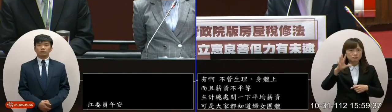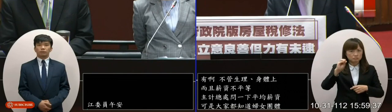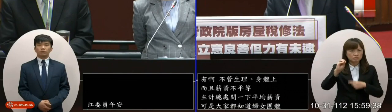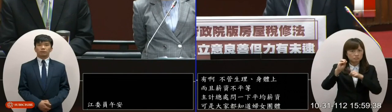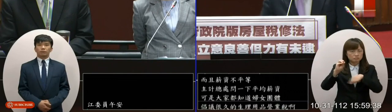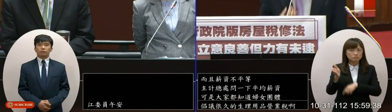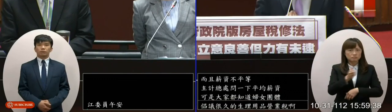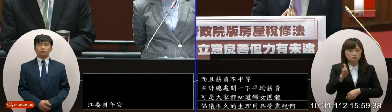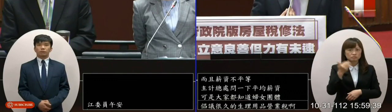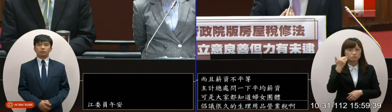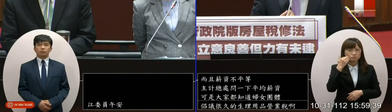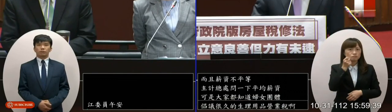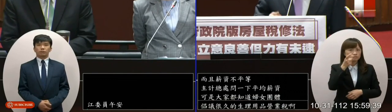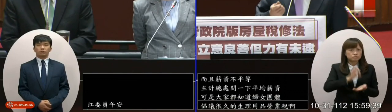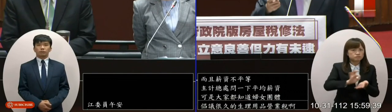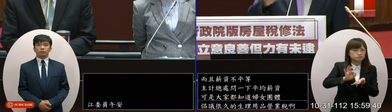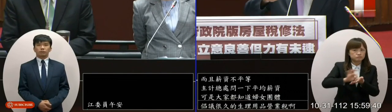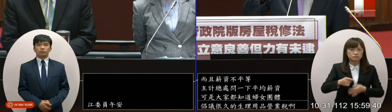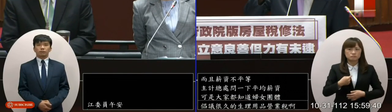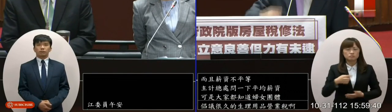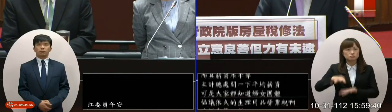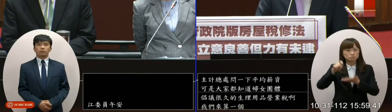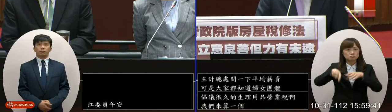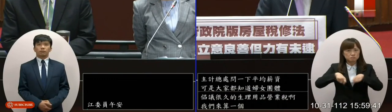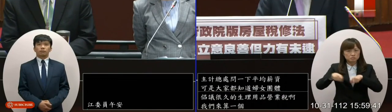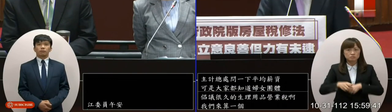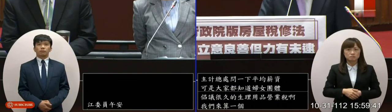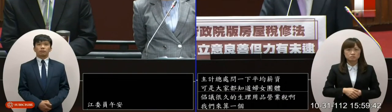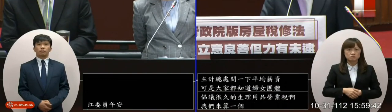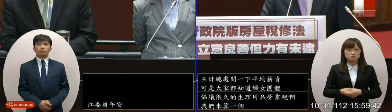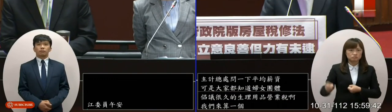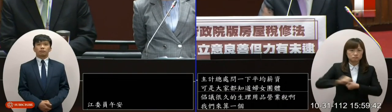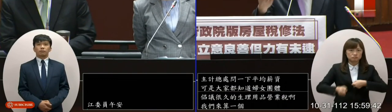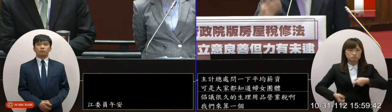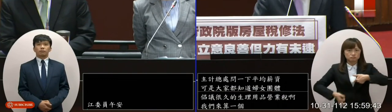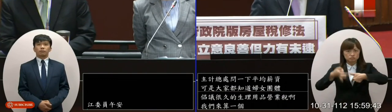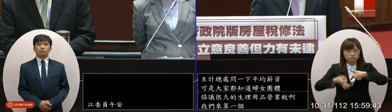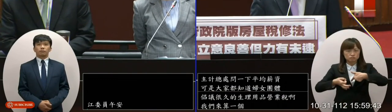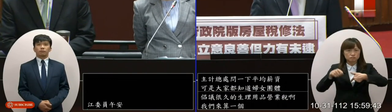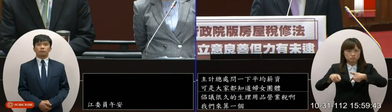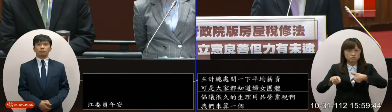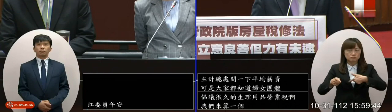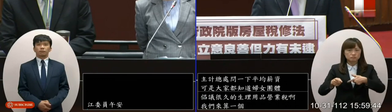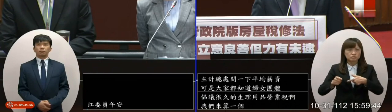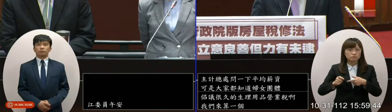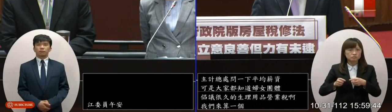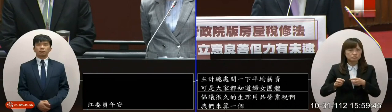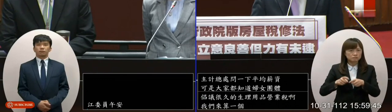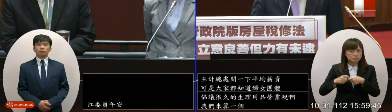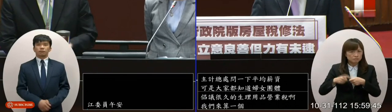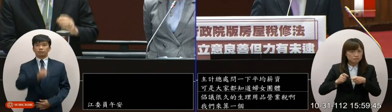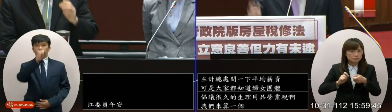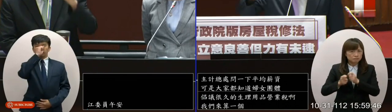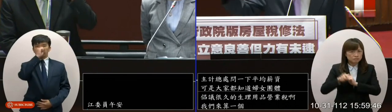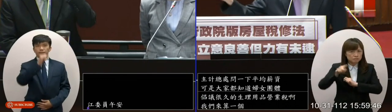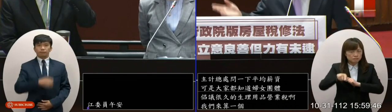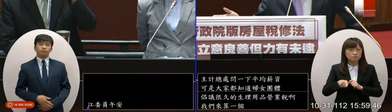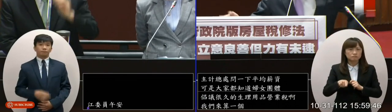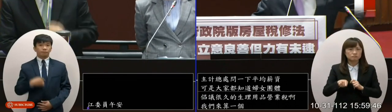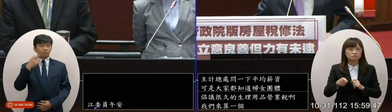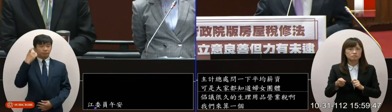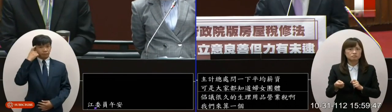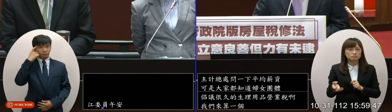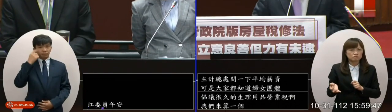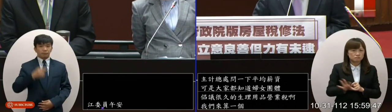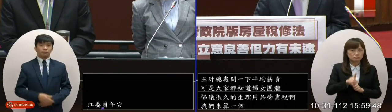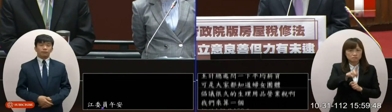是5億的營業稅我提案了加執行及非加執行營業稅法的一個修正拜託院長支持吧好 我想就免這個營